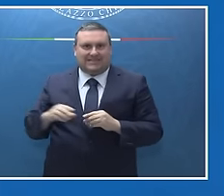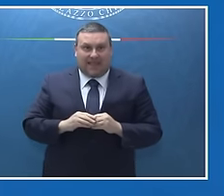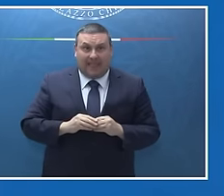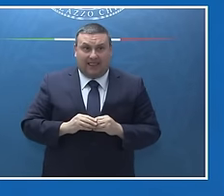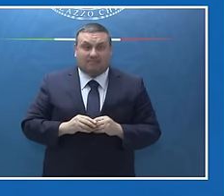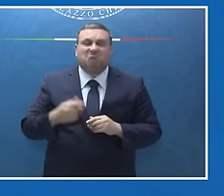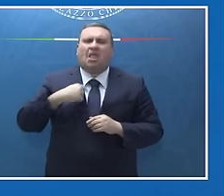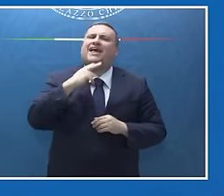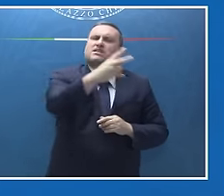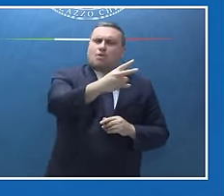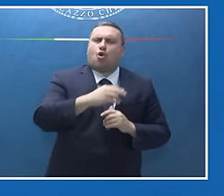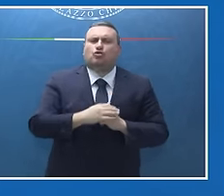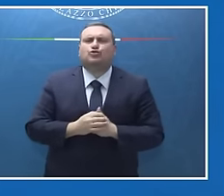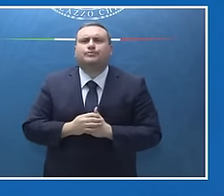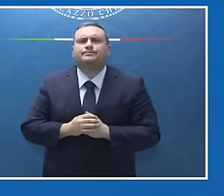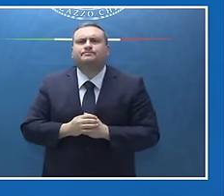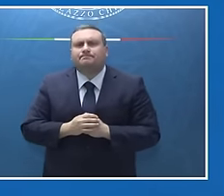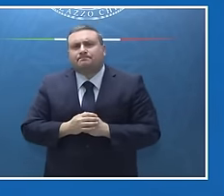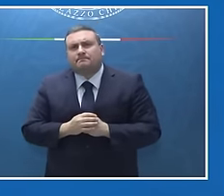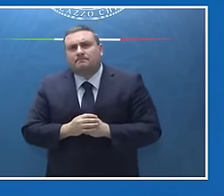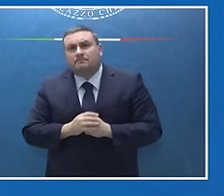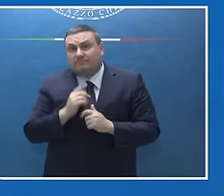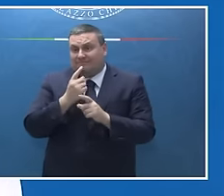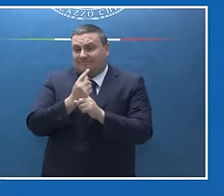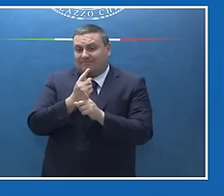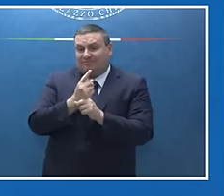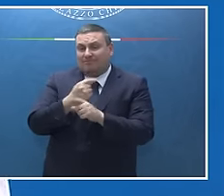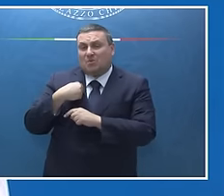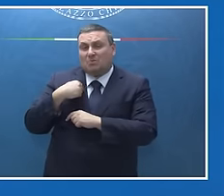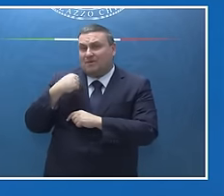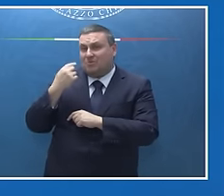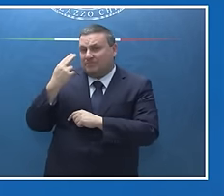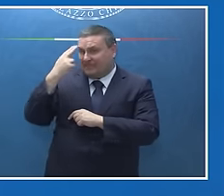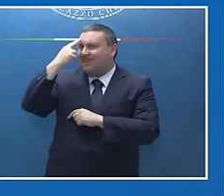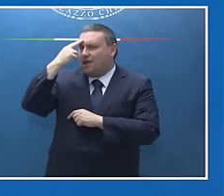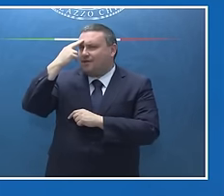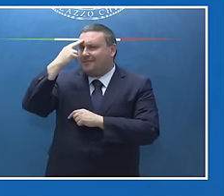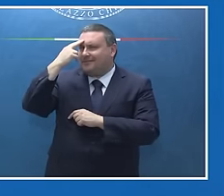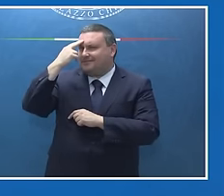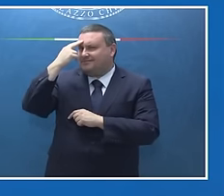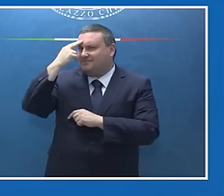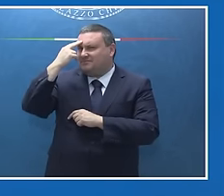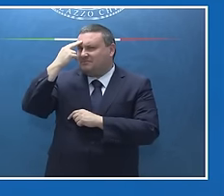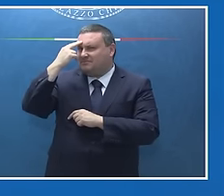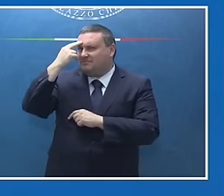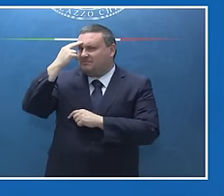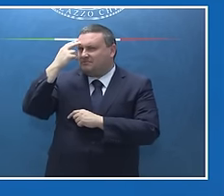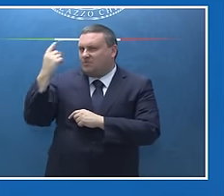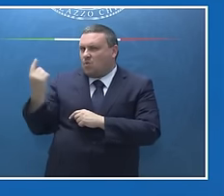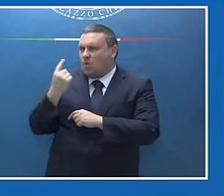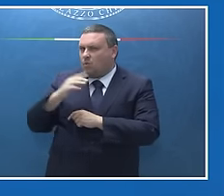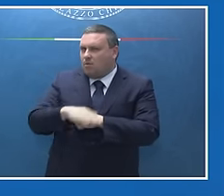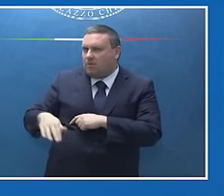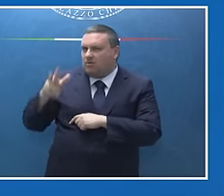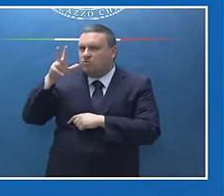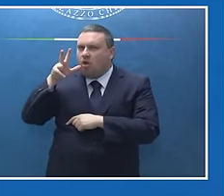Allora, dobbiamo ricordare che c'è stato qualcuno che ha rapito, che ha preso civili, bambini, donne,